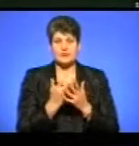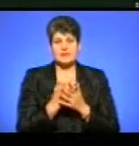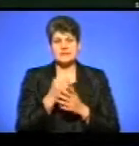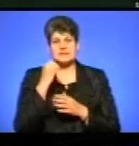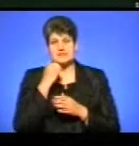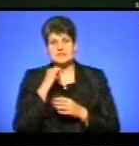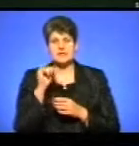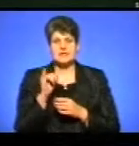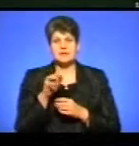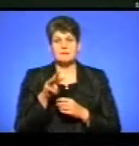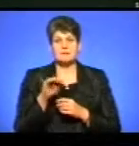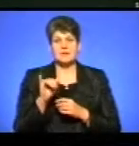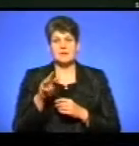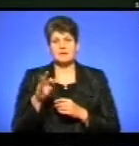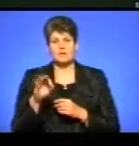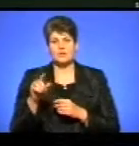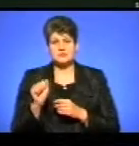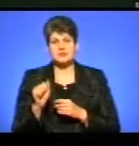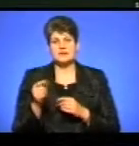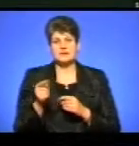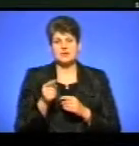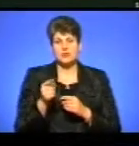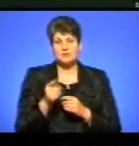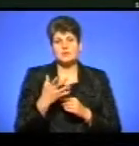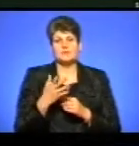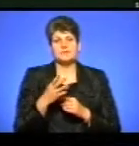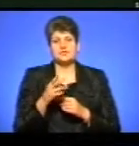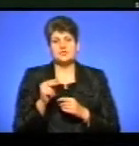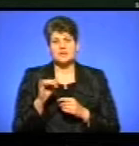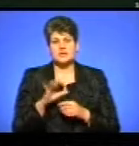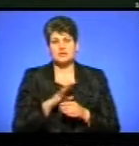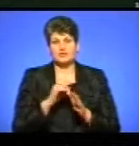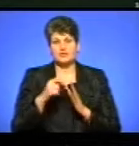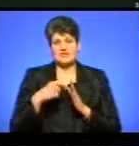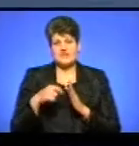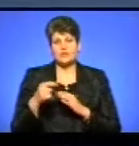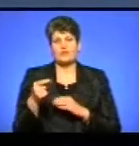мімоза», а також проєкту «Тернопіль – Манекен Челлендж», який було відзнято у Тернополі.